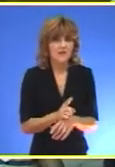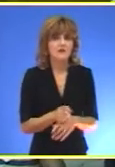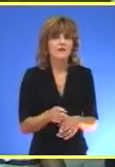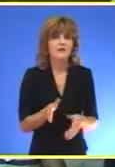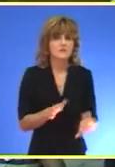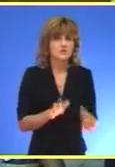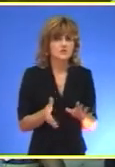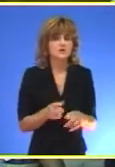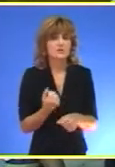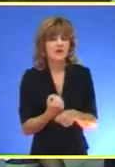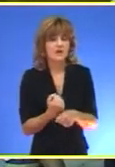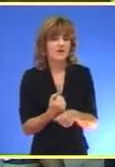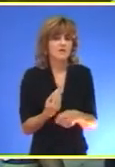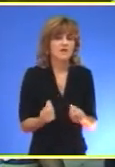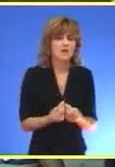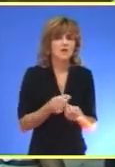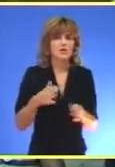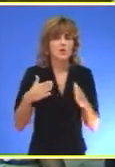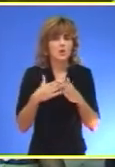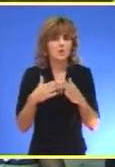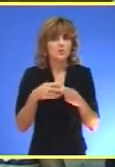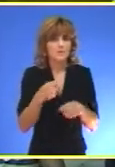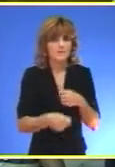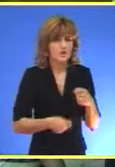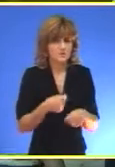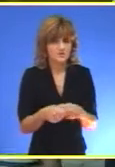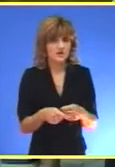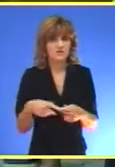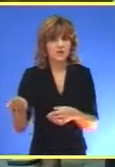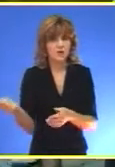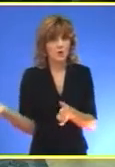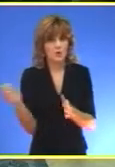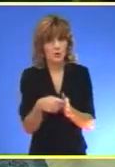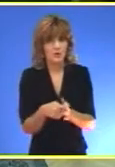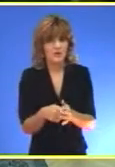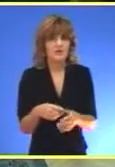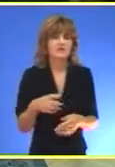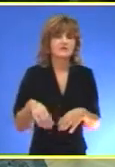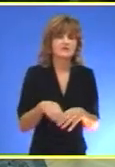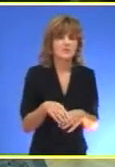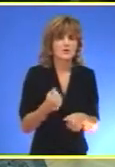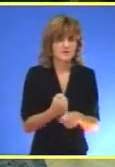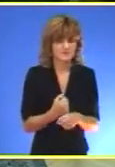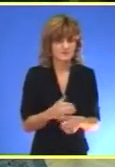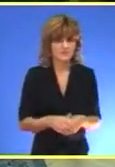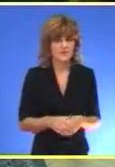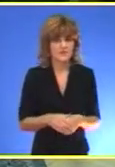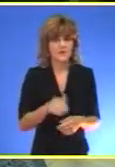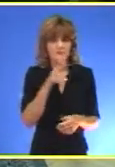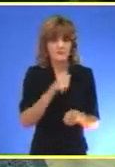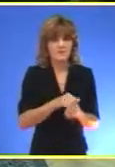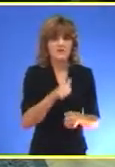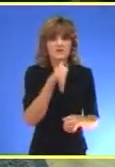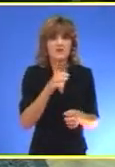eventualno obave neki kućni posao Da hoduju u kupovinu pa možda i da nađu neku zaposleni Projekat je trajnog